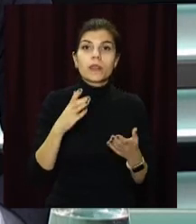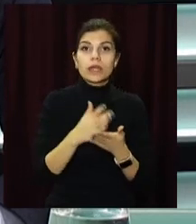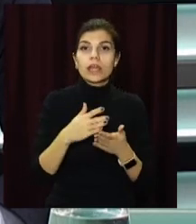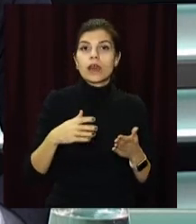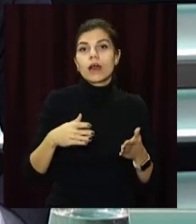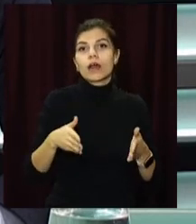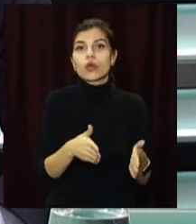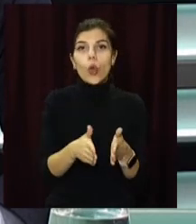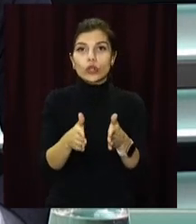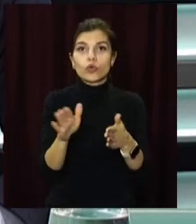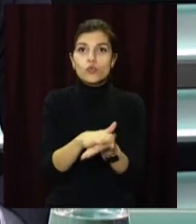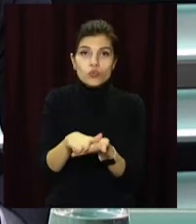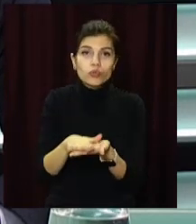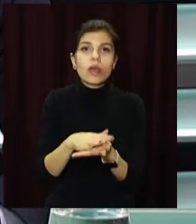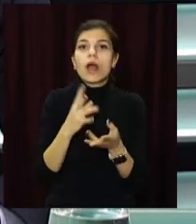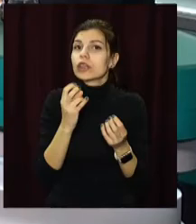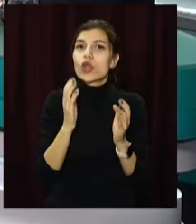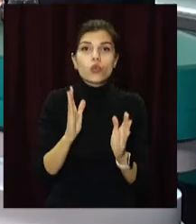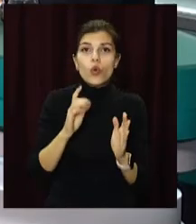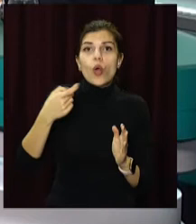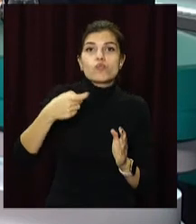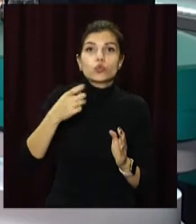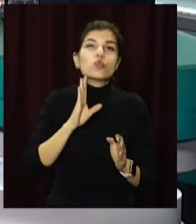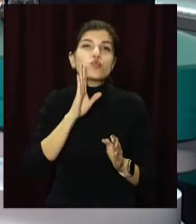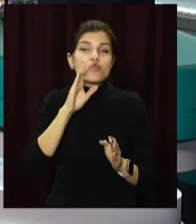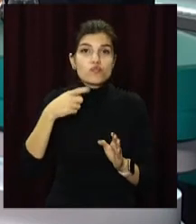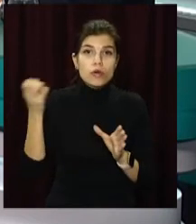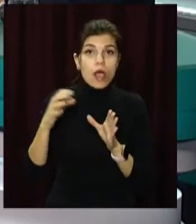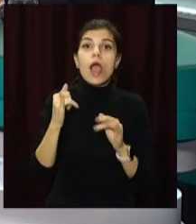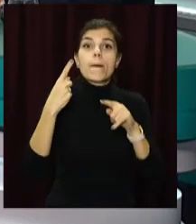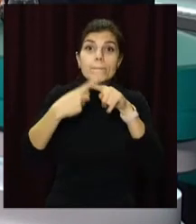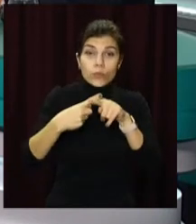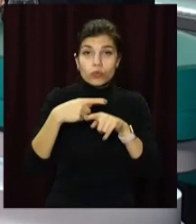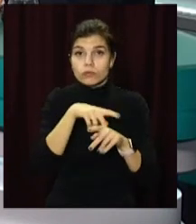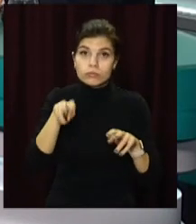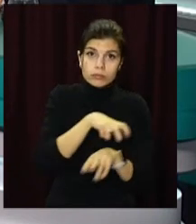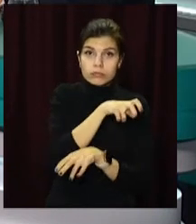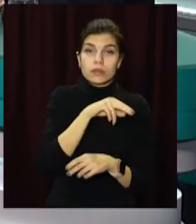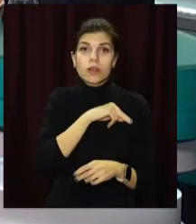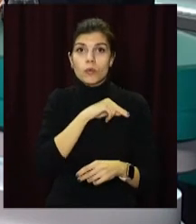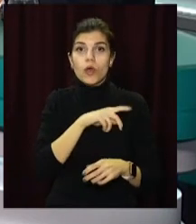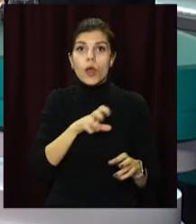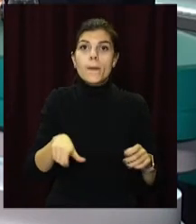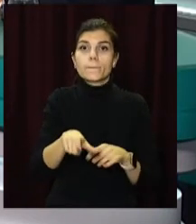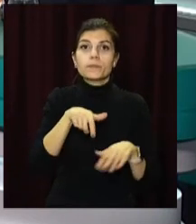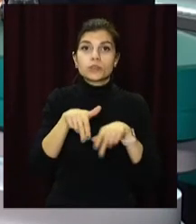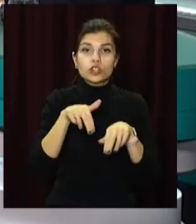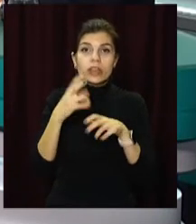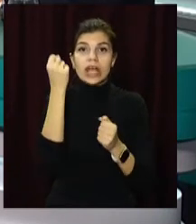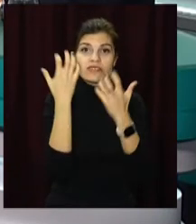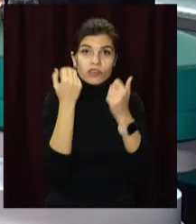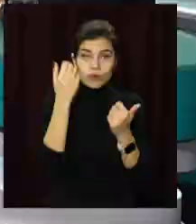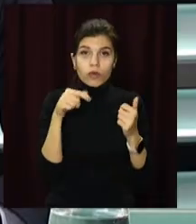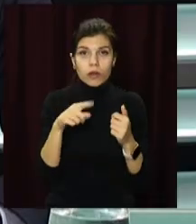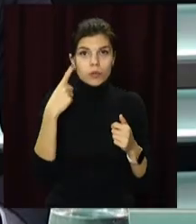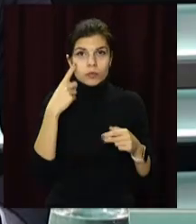Сьогодні тільки вони перебирали не сміття з урн з самого ранку, а розчищали пішохідні переходи на світлофорних